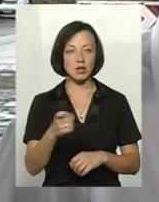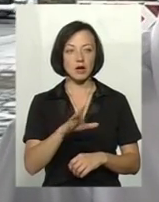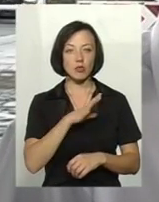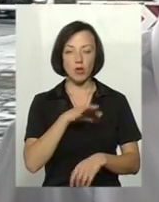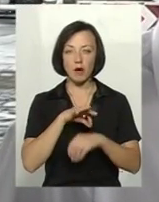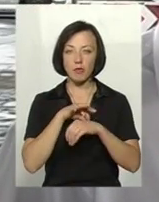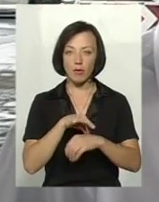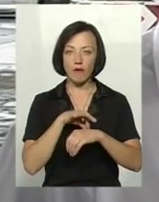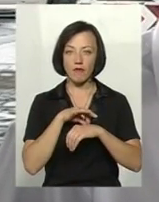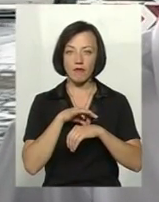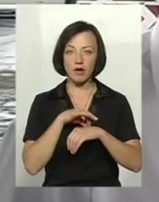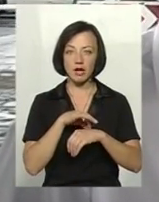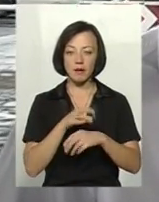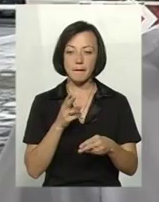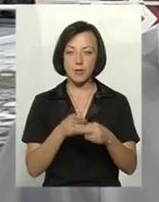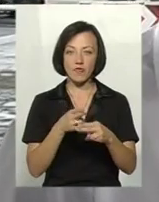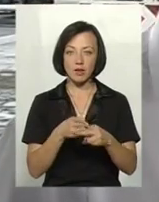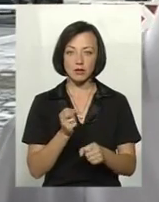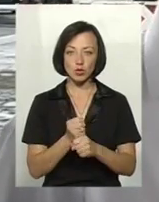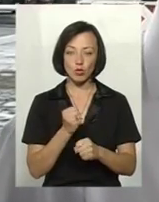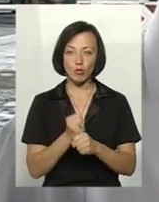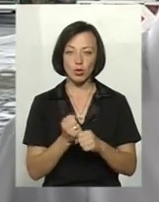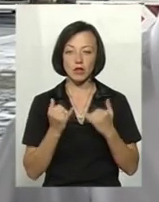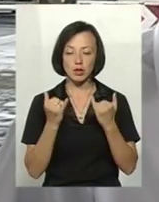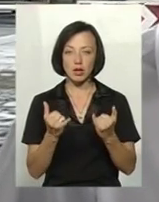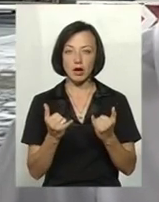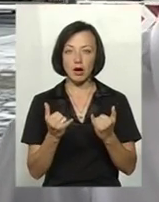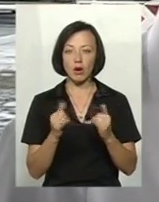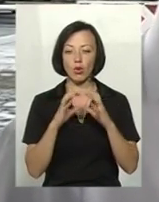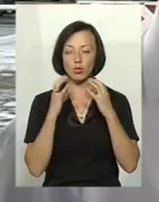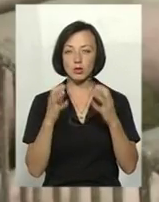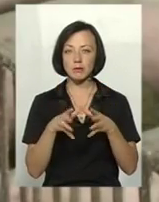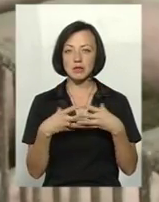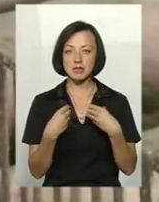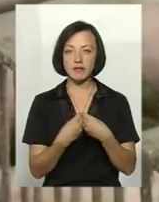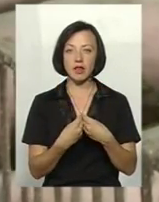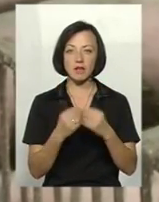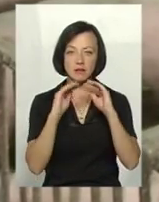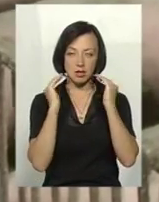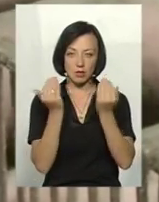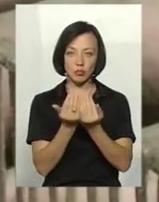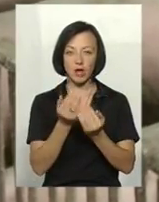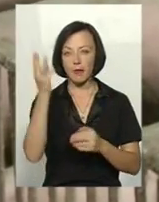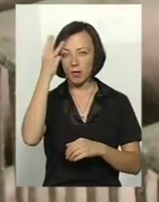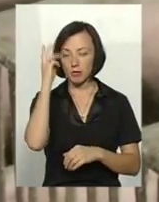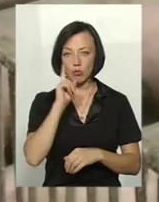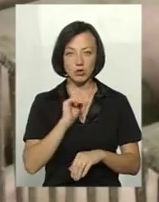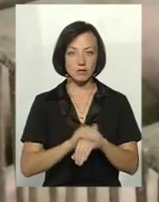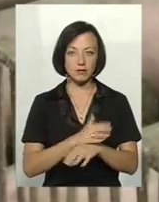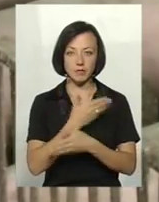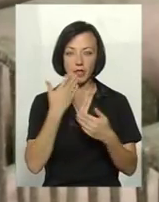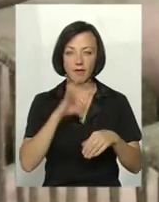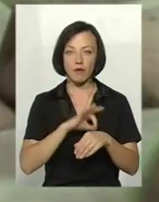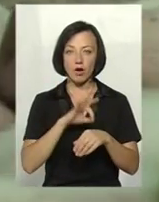проведена така профілактична робота для утримання свиней закритому типу. На Хмельниччині поки що не зафіксовано хворих на